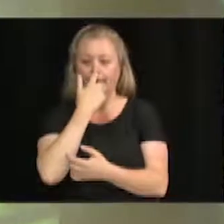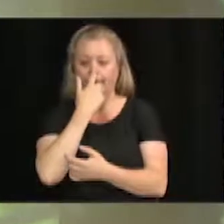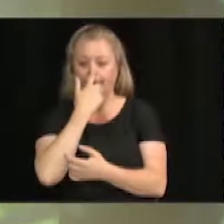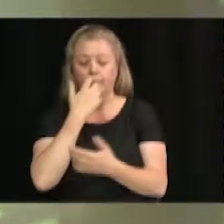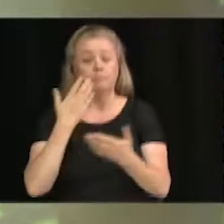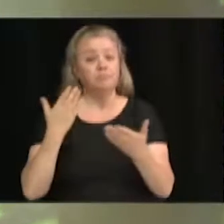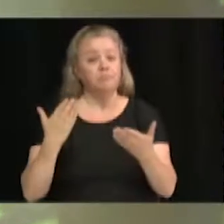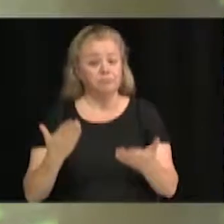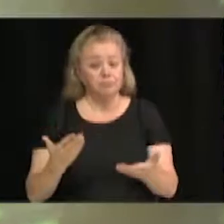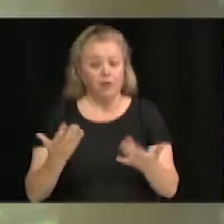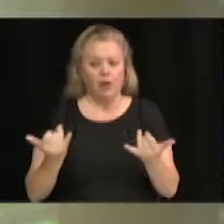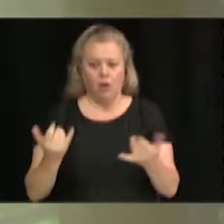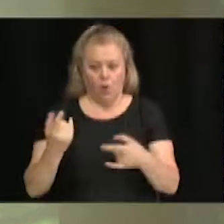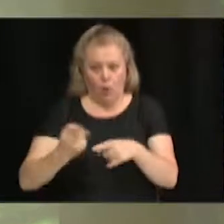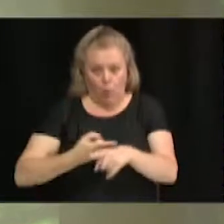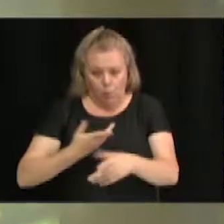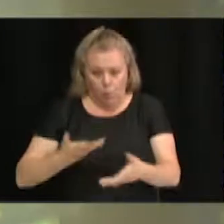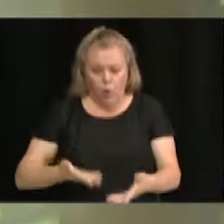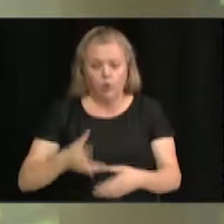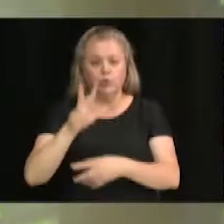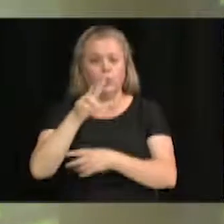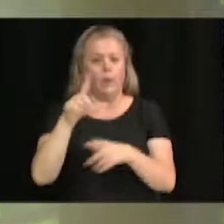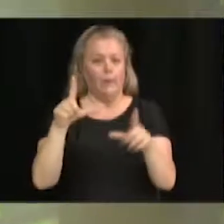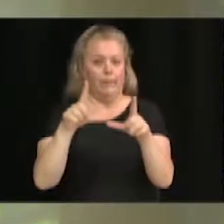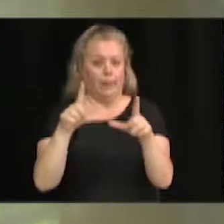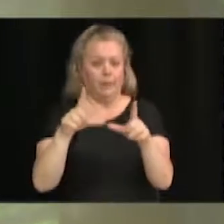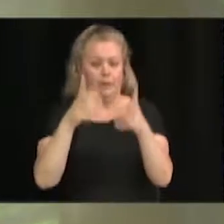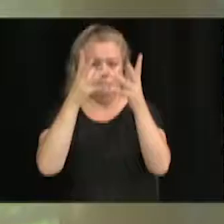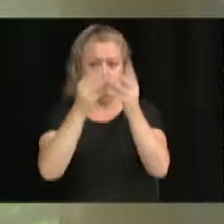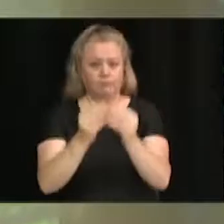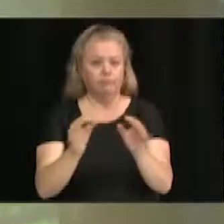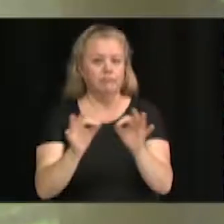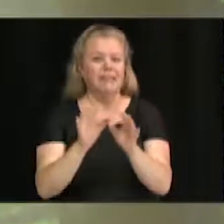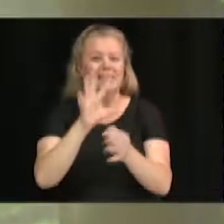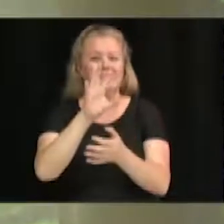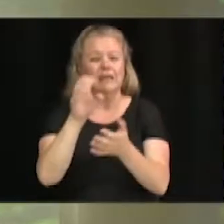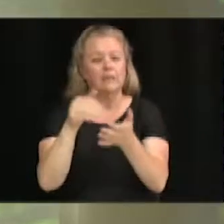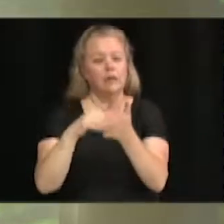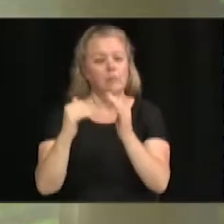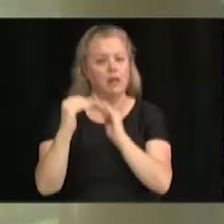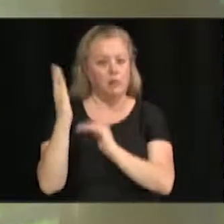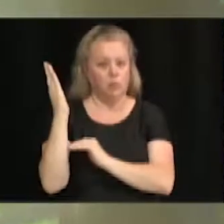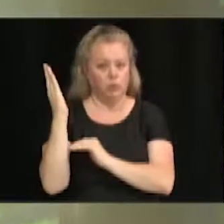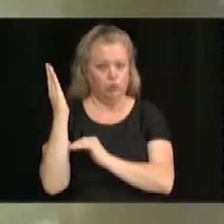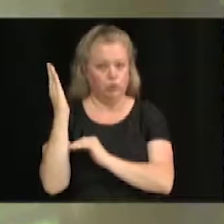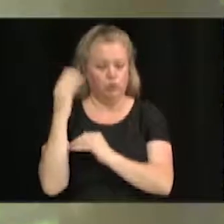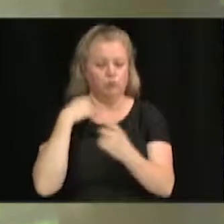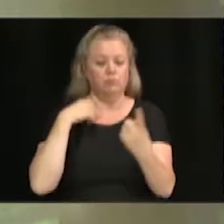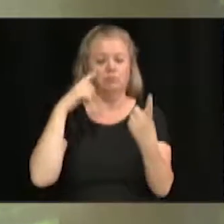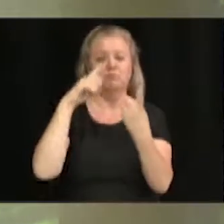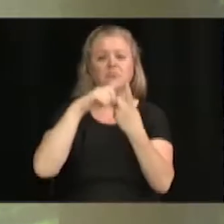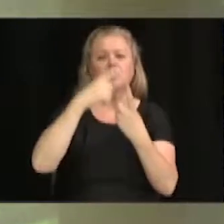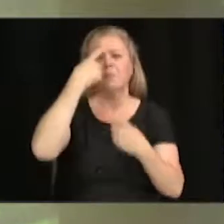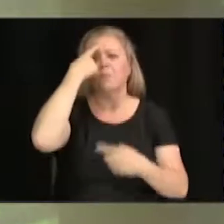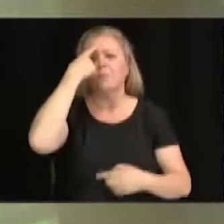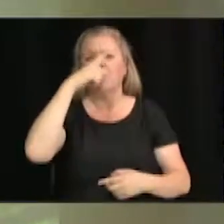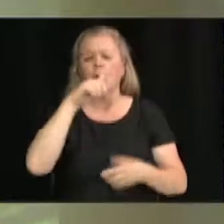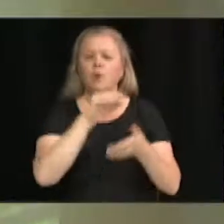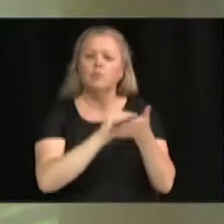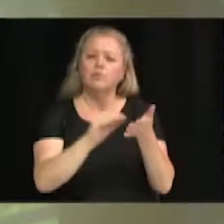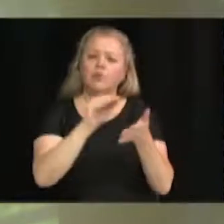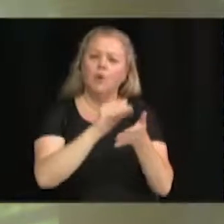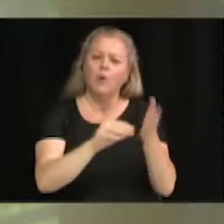On a délivré ce mois-ci trois permis dont la valeur des travaux excédait 500 000 $, soit un pour l'agrandissement des bureaux de